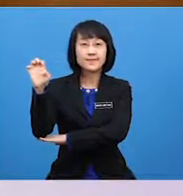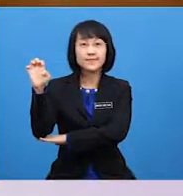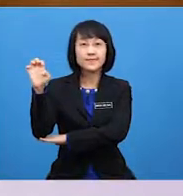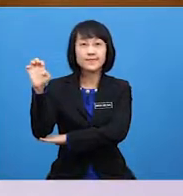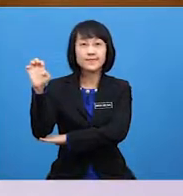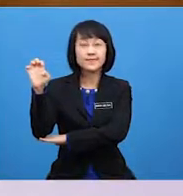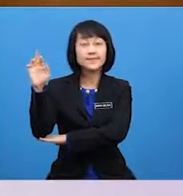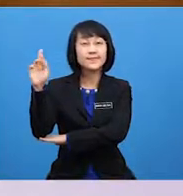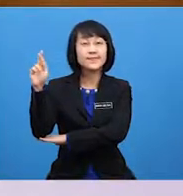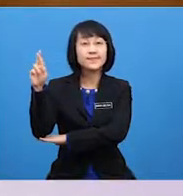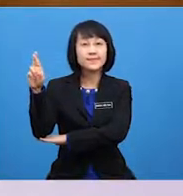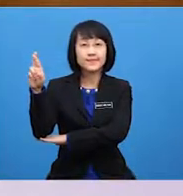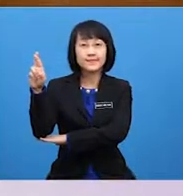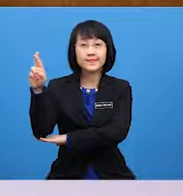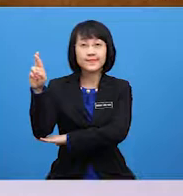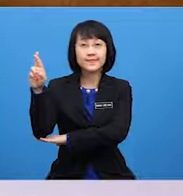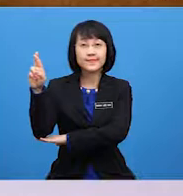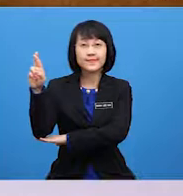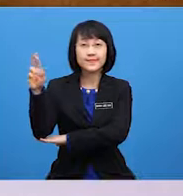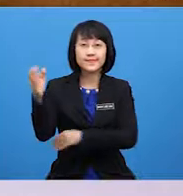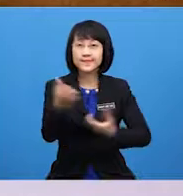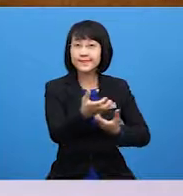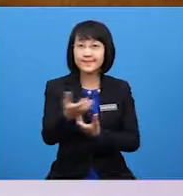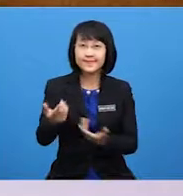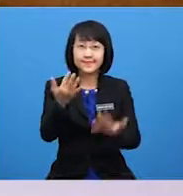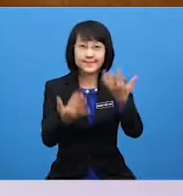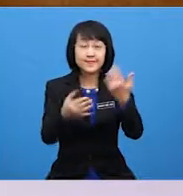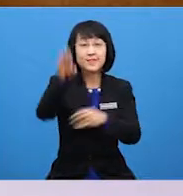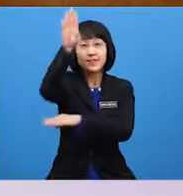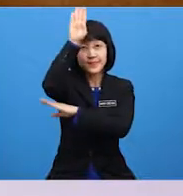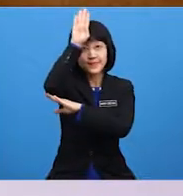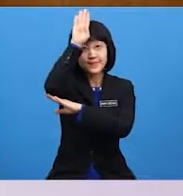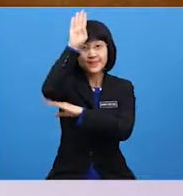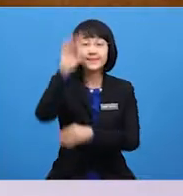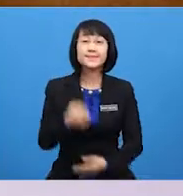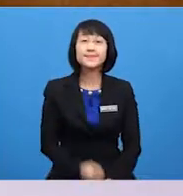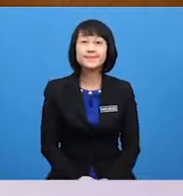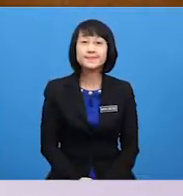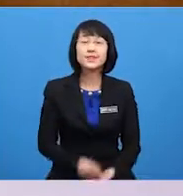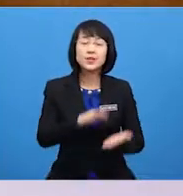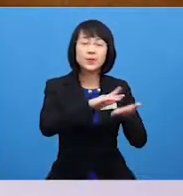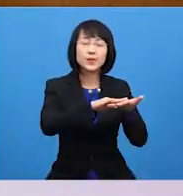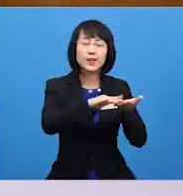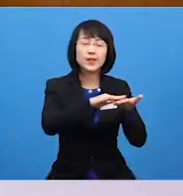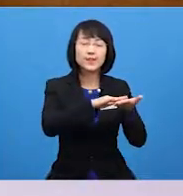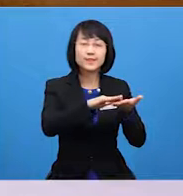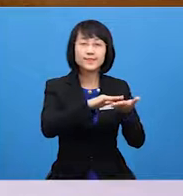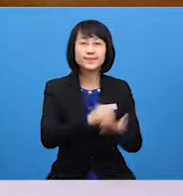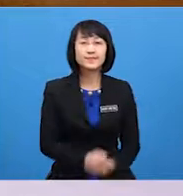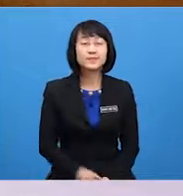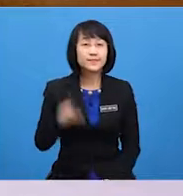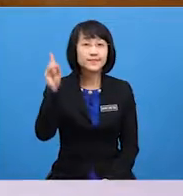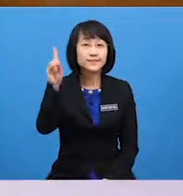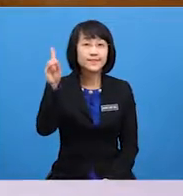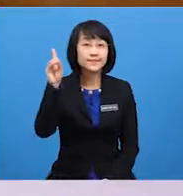R Firefighter In braille code, the dots